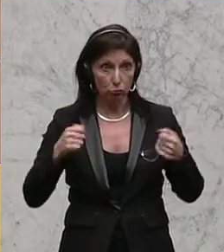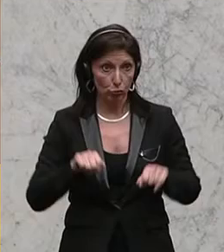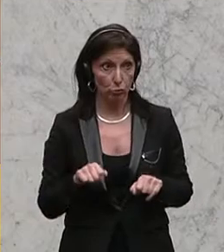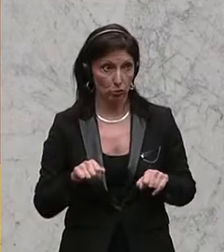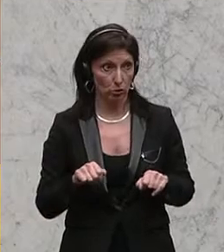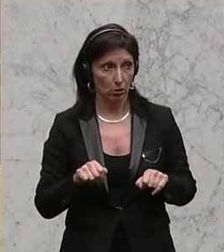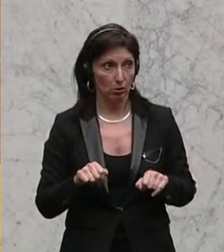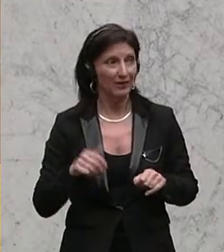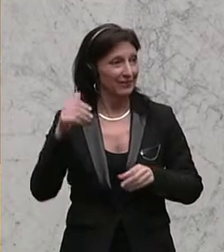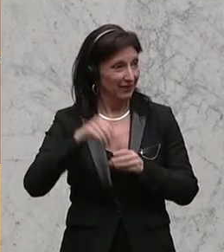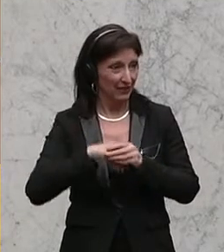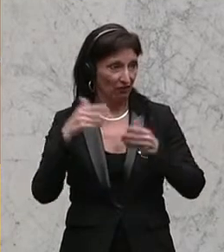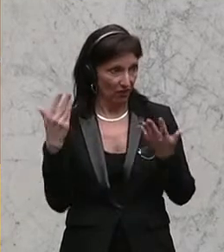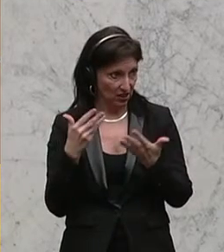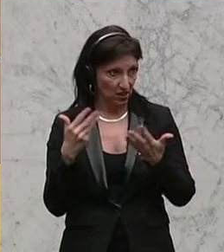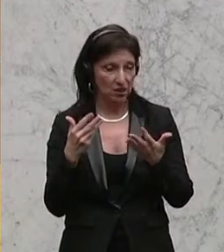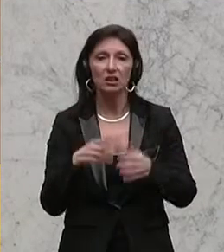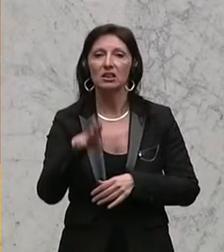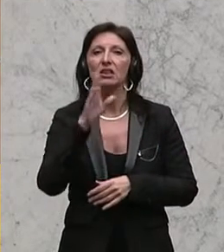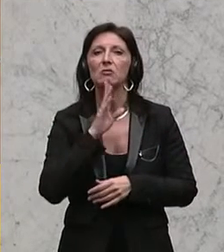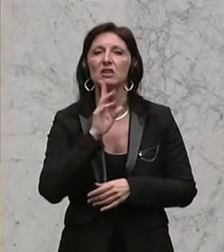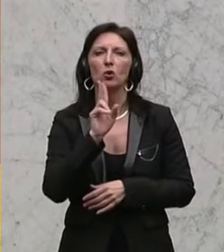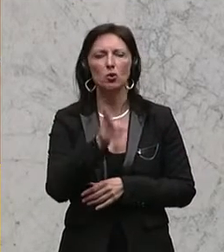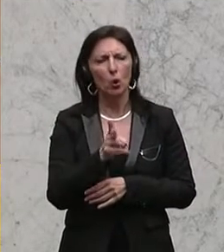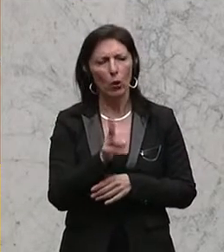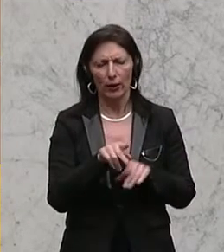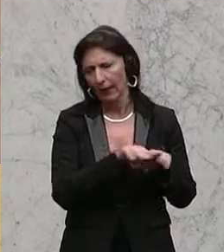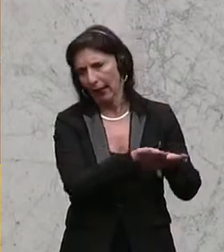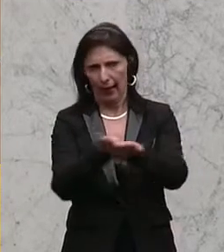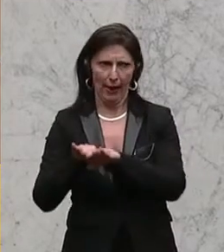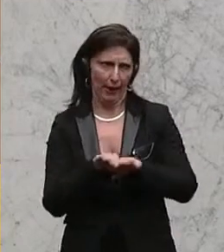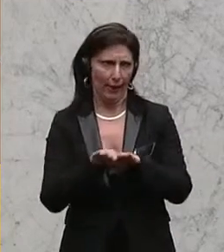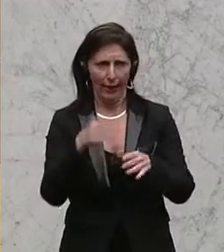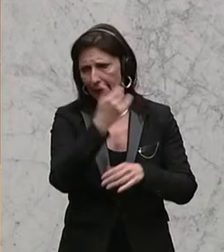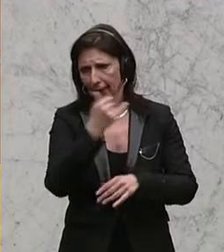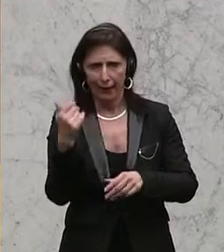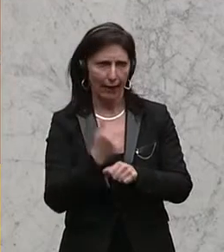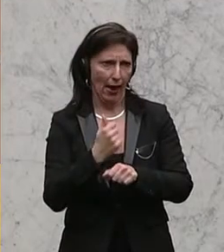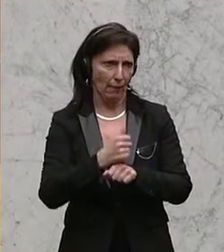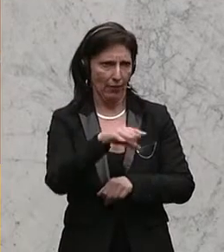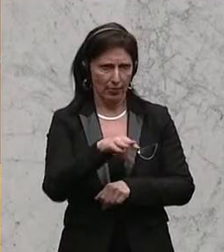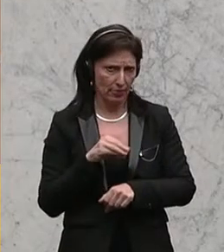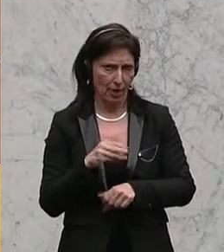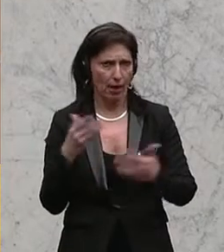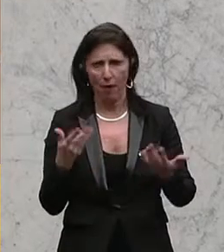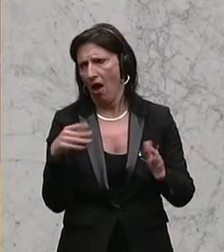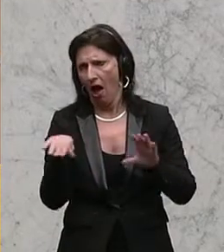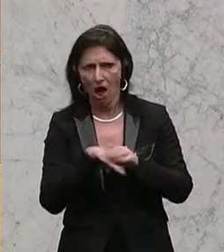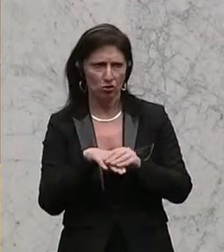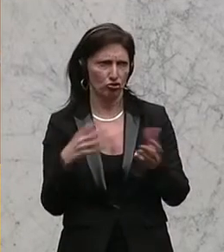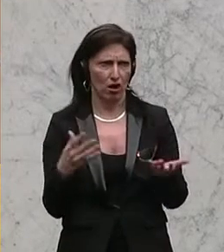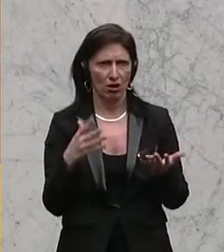Und das beinhaltet das einheitliche Pensionskonto, was für jede Arbeitnehmerinnen und Arbeitnehmer, Arbeitangestellte